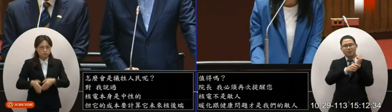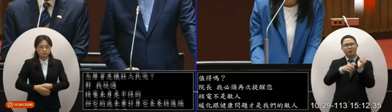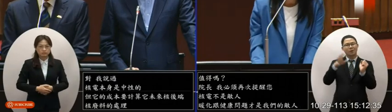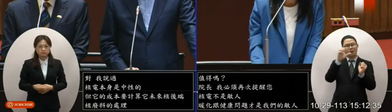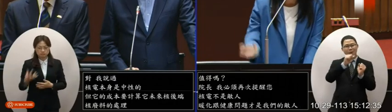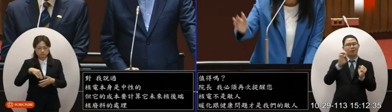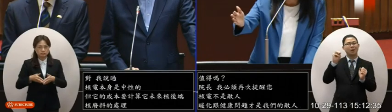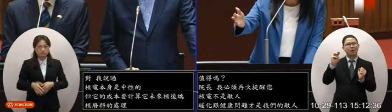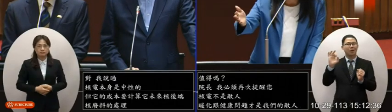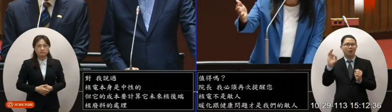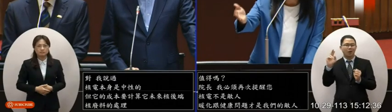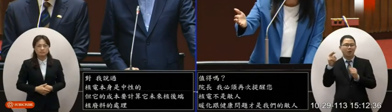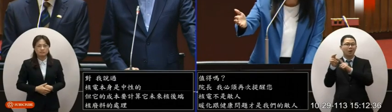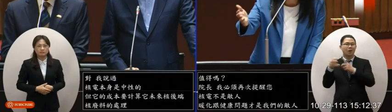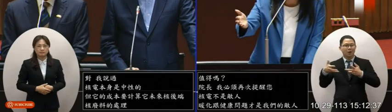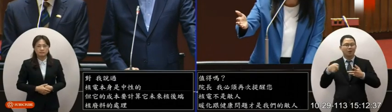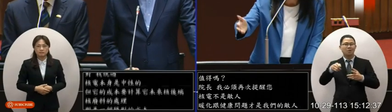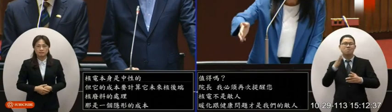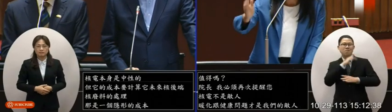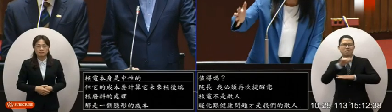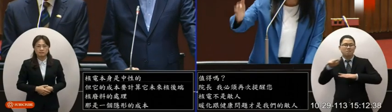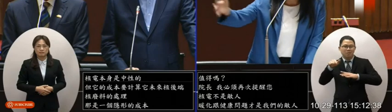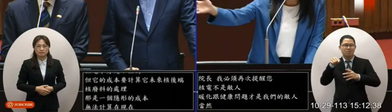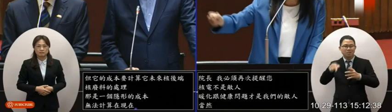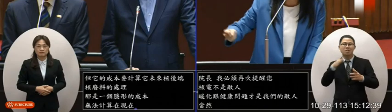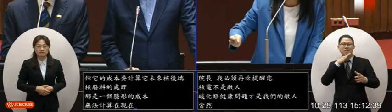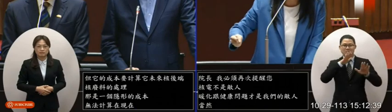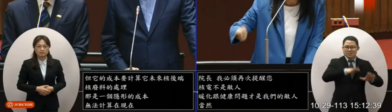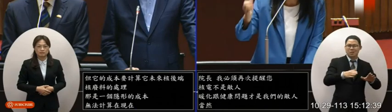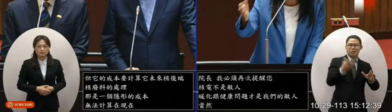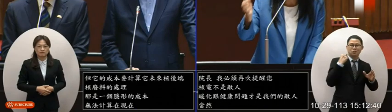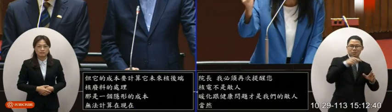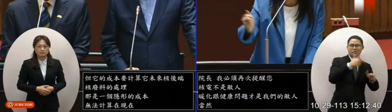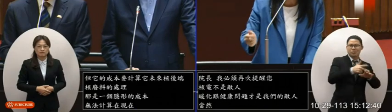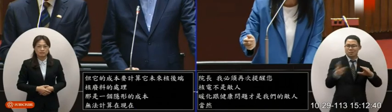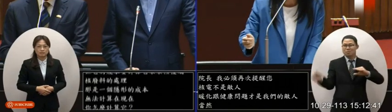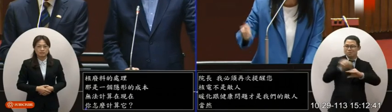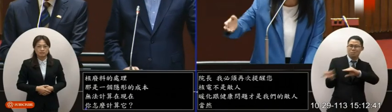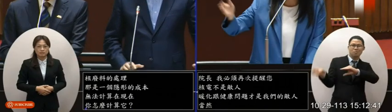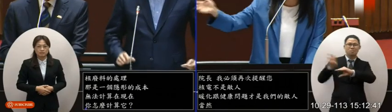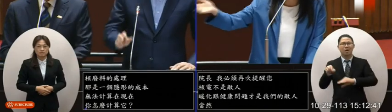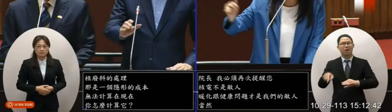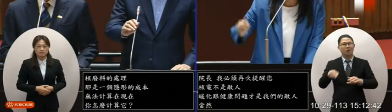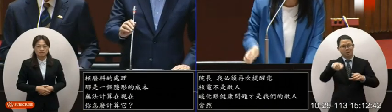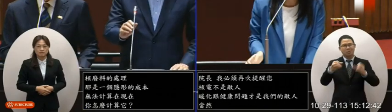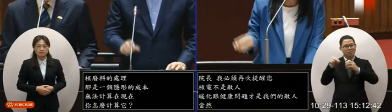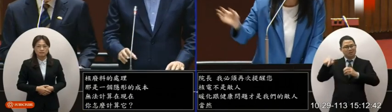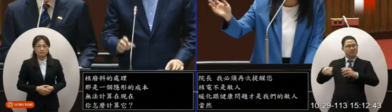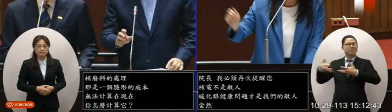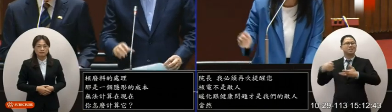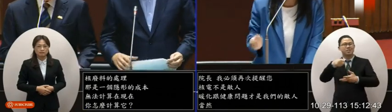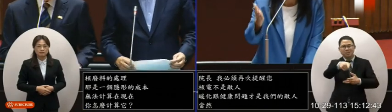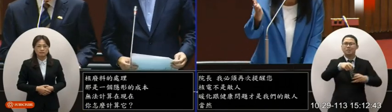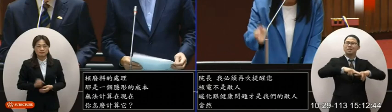MR啦SMR的這個核廢料產出是5倍至30倍你們都願意討論了為什麼我們重啟核